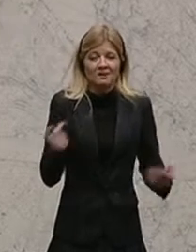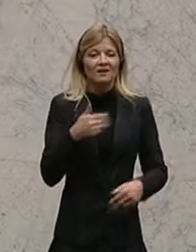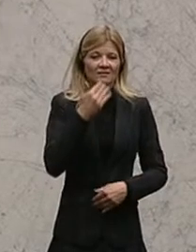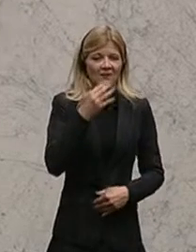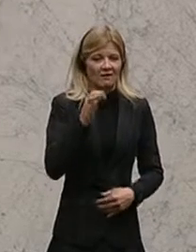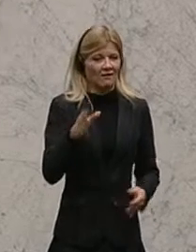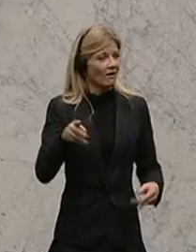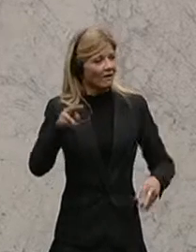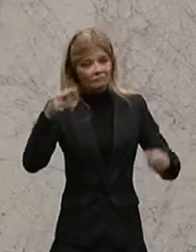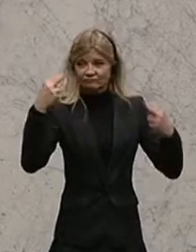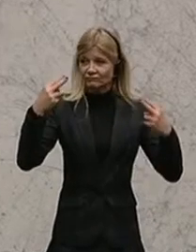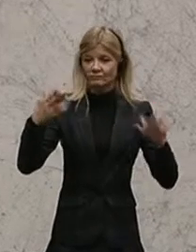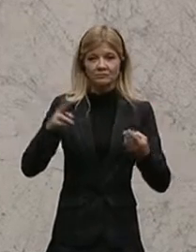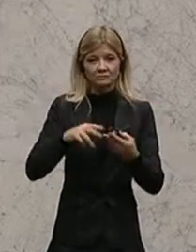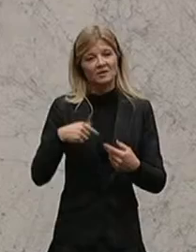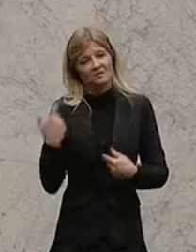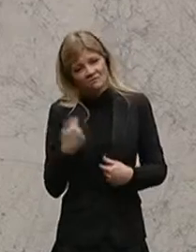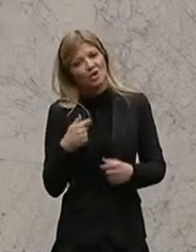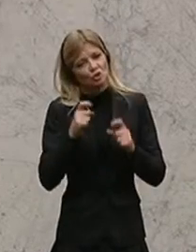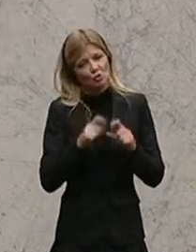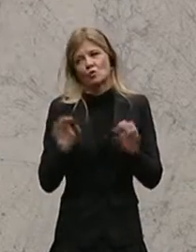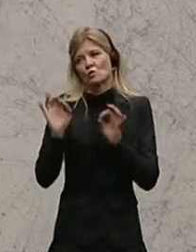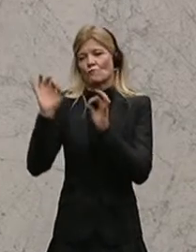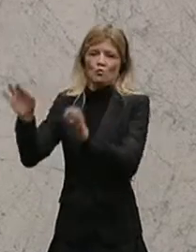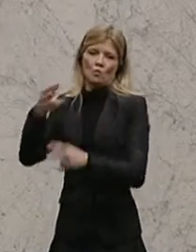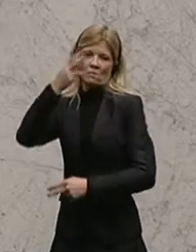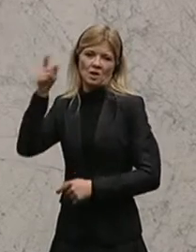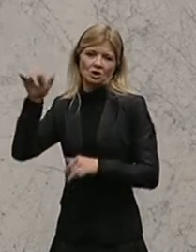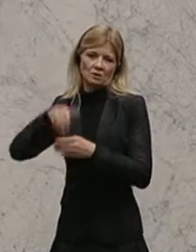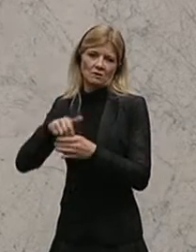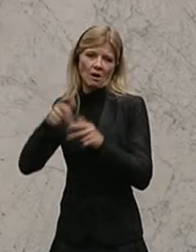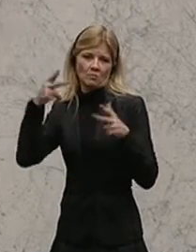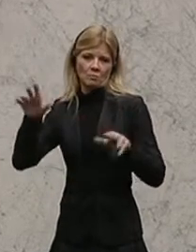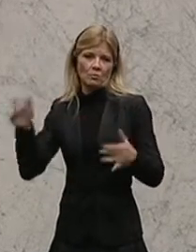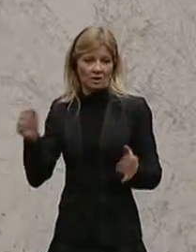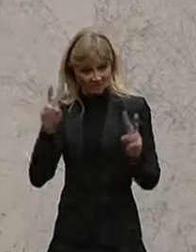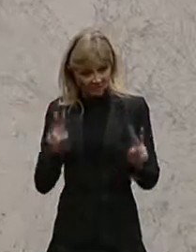da sind wir den Menschen in unserer Republik wirklich schuldig. Dankeschön.